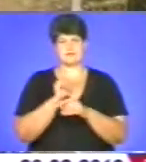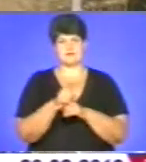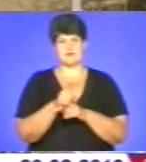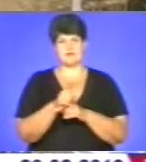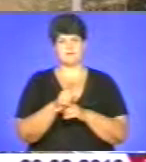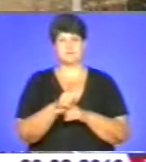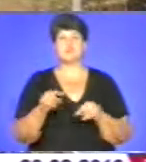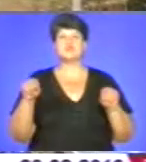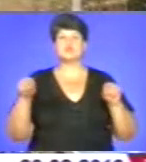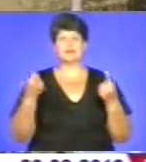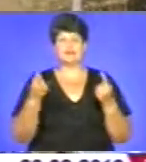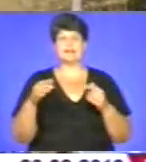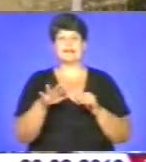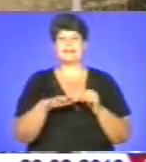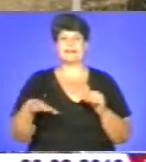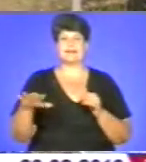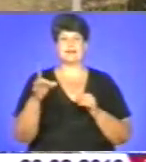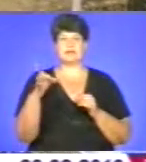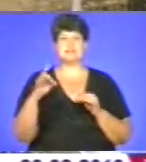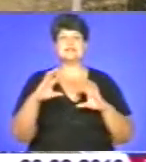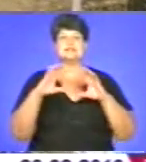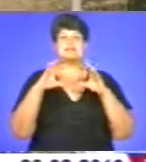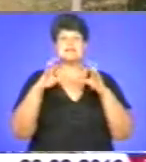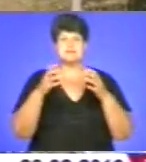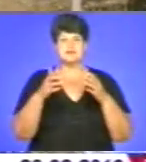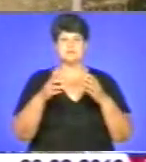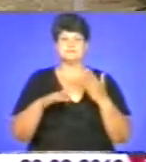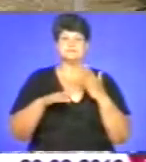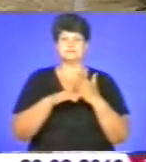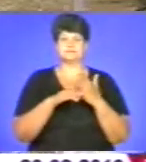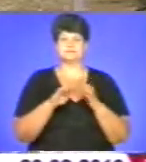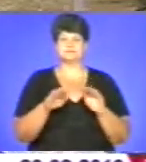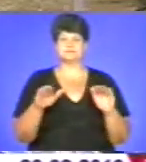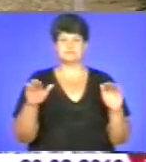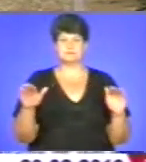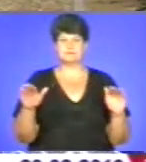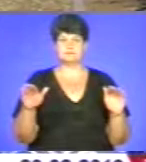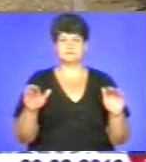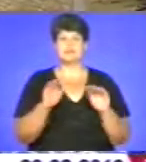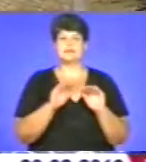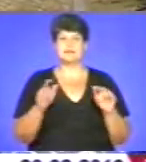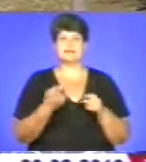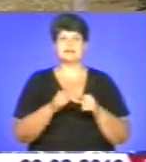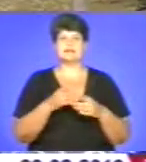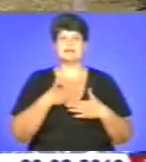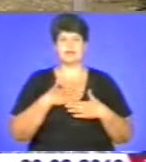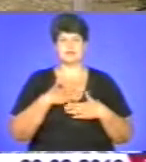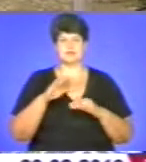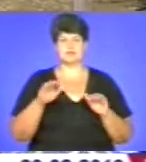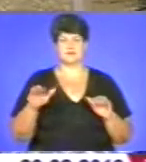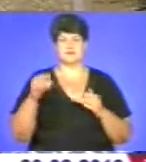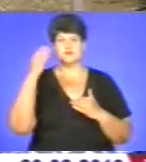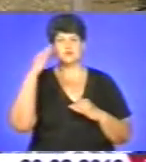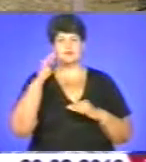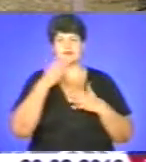створити на території регіону світ сприятливий для таких дітей. Діти – це наші діти, чужих дітей не